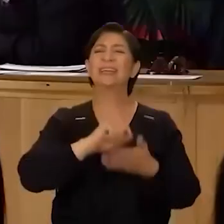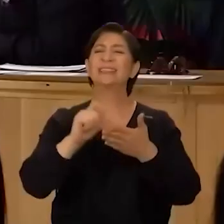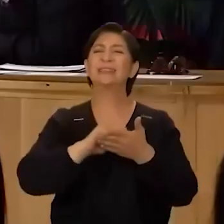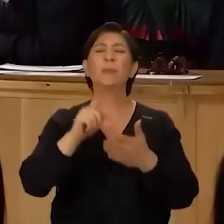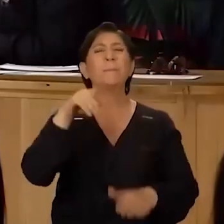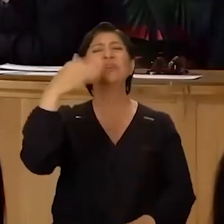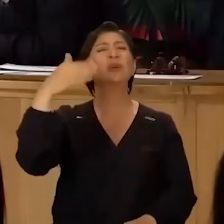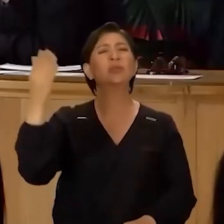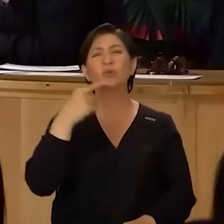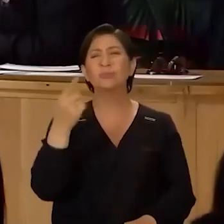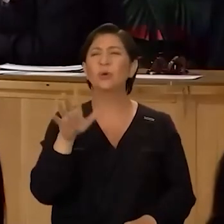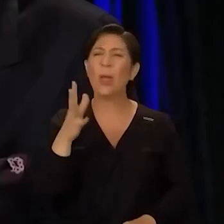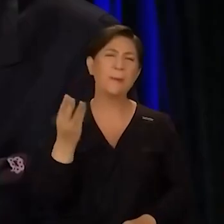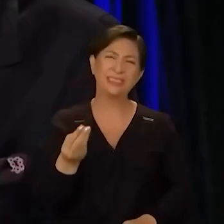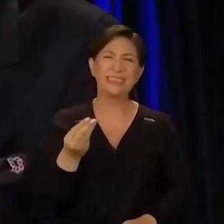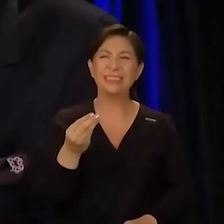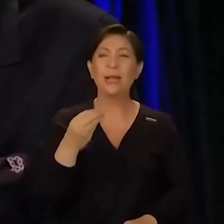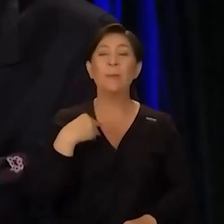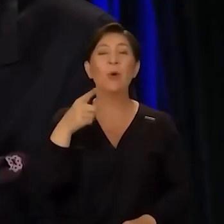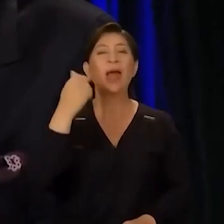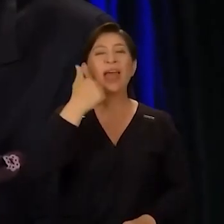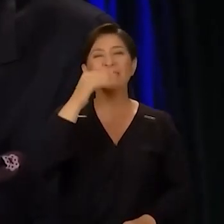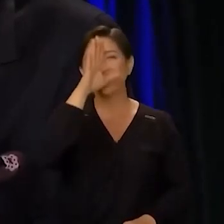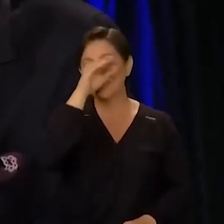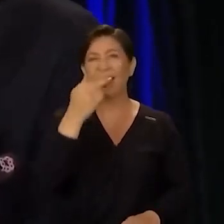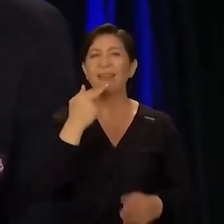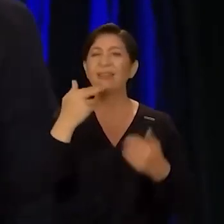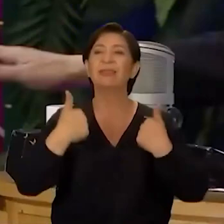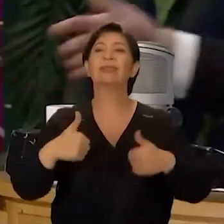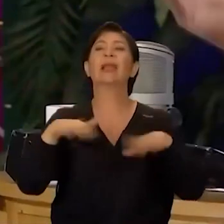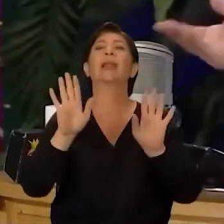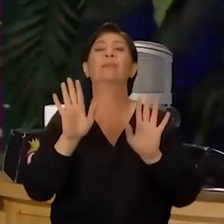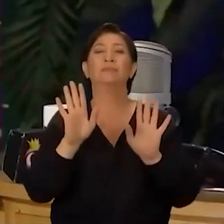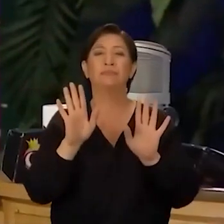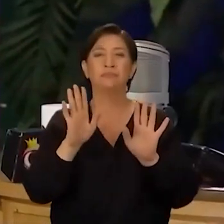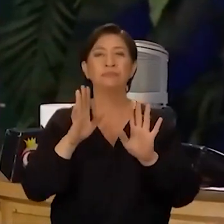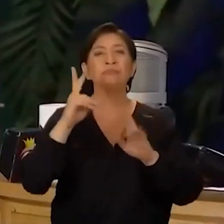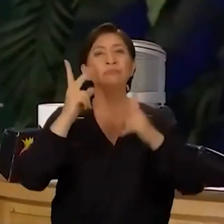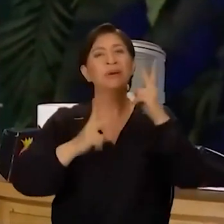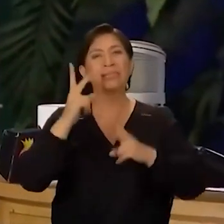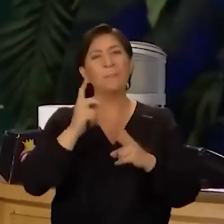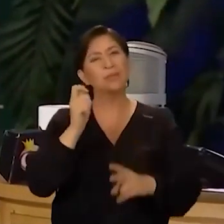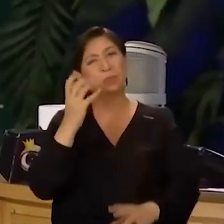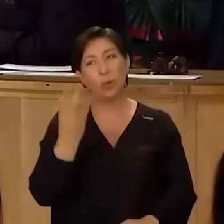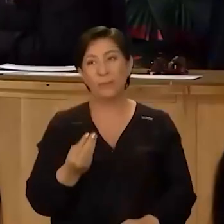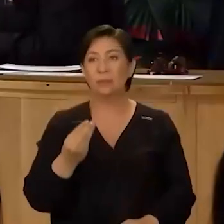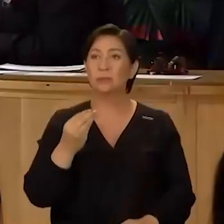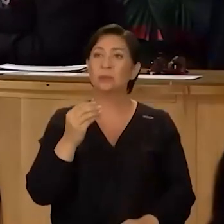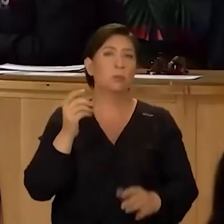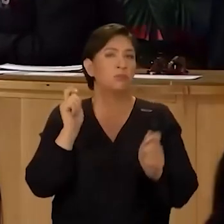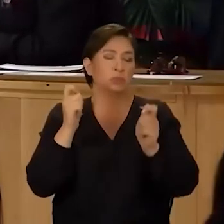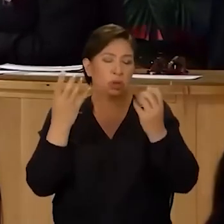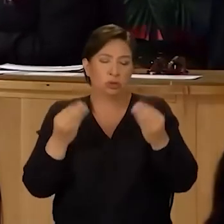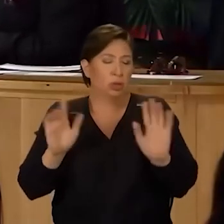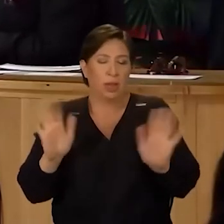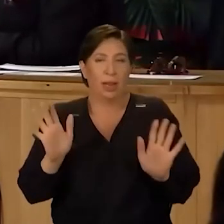başkalarına da söylemişsindir aynı şeyleri yani. Ben öyle yalancı sahtekar bir kadın değilim. Estağfurullah öyle değil ama insan bahsen mecbur kalabilir. Hayır hiç mecbur kalınacak değil. şarkıyı